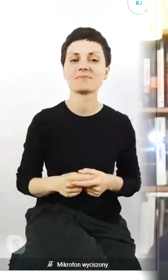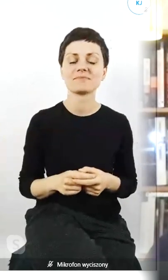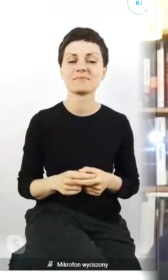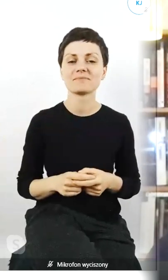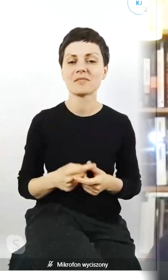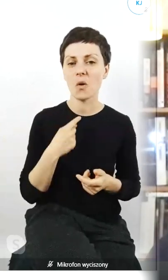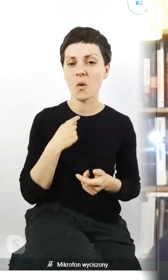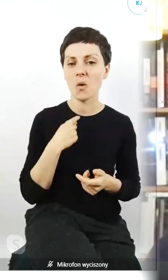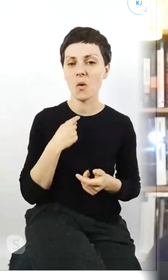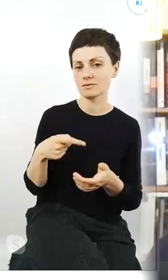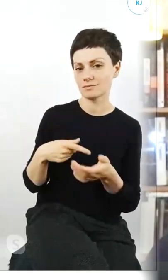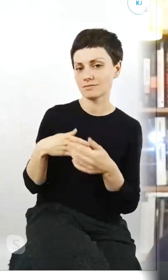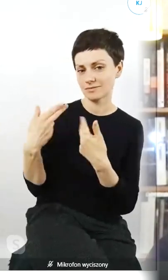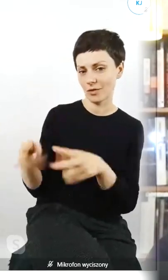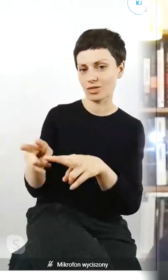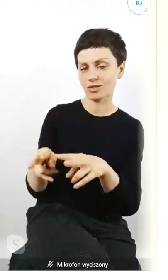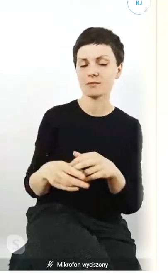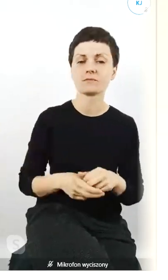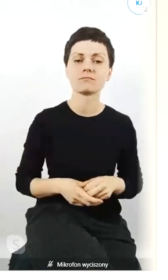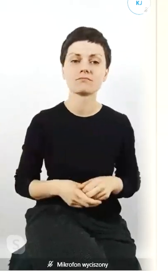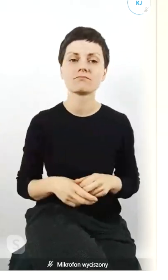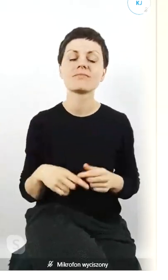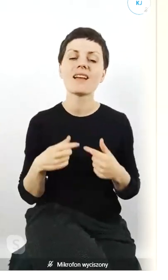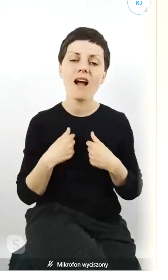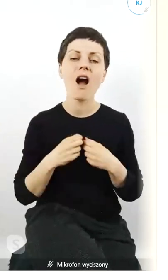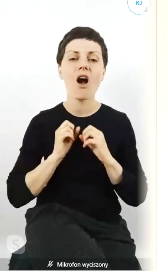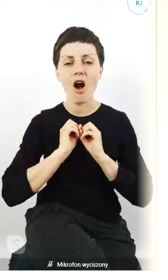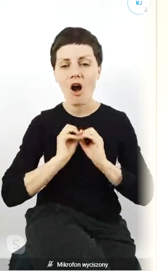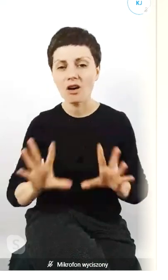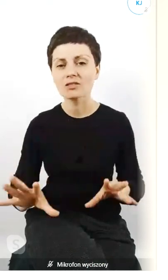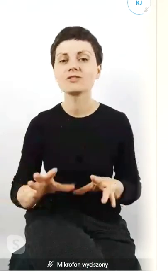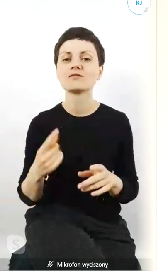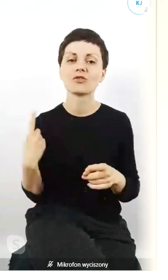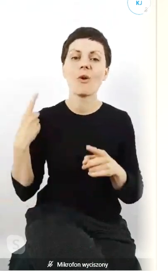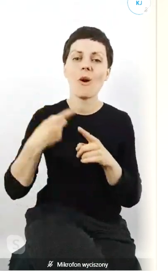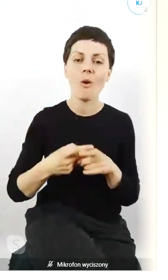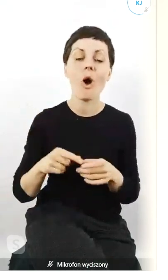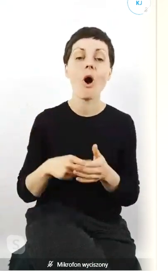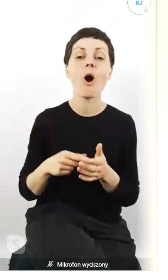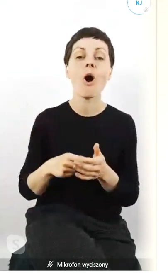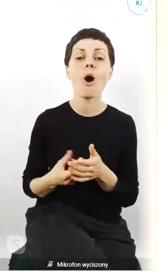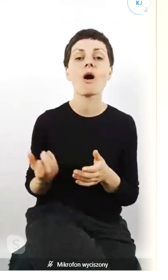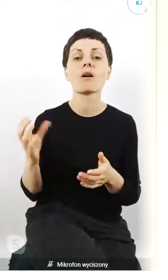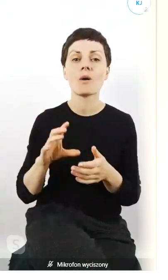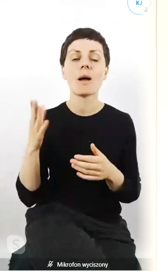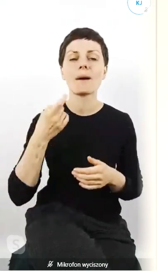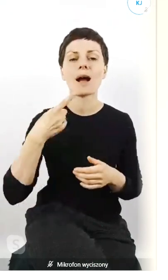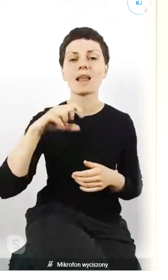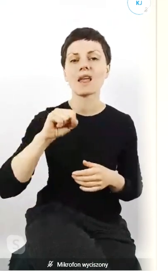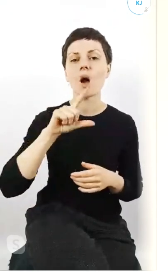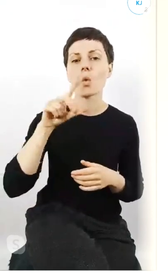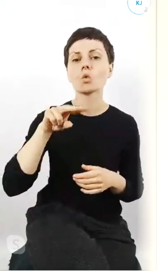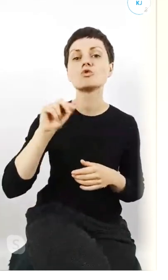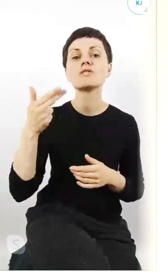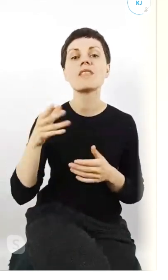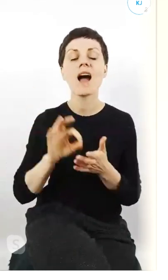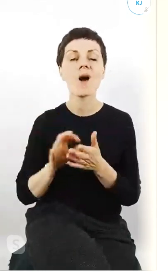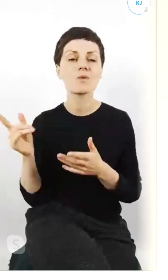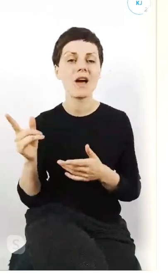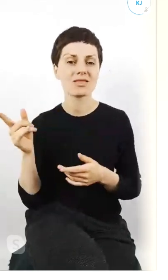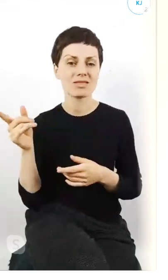głos No to ja oczywiście dołączam się do głosu Magdy Łuczyn którą przeczytałaś